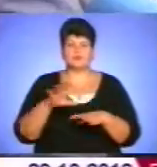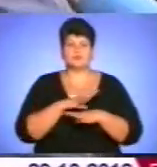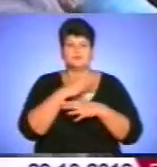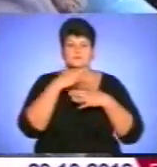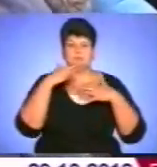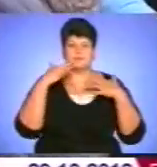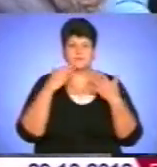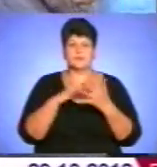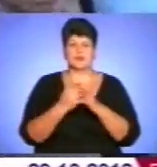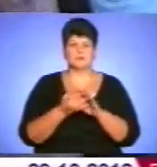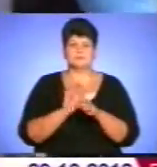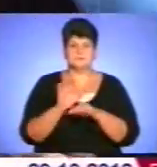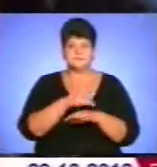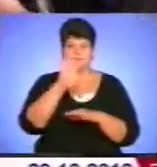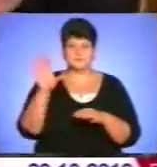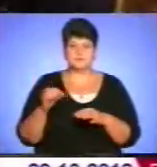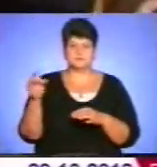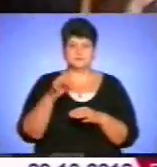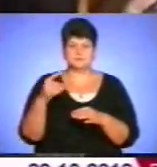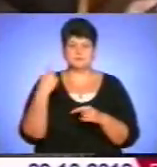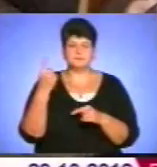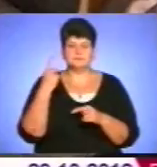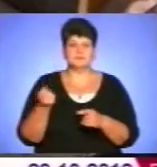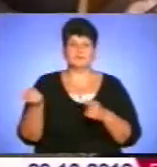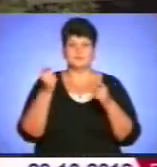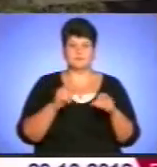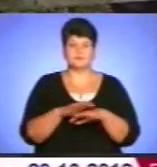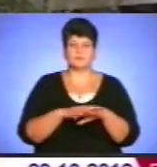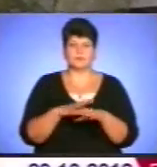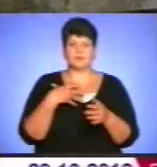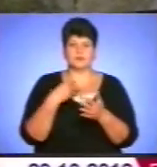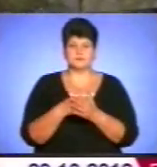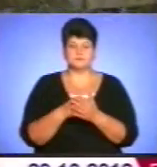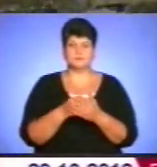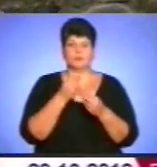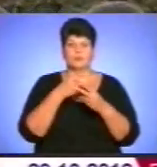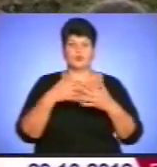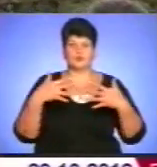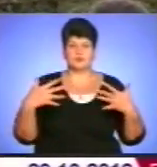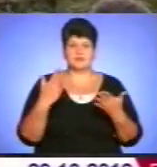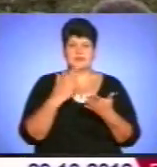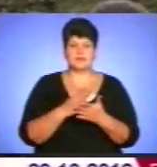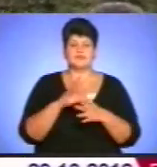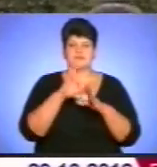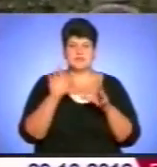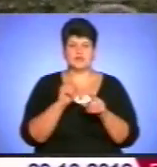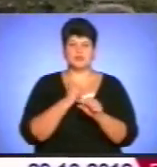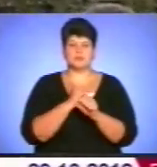всіх районів області привезли на ярмарок свою продукцію. Є все для того, щоб зробити для людей свято.